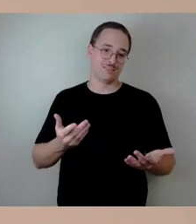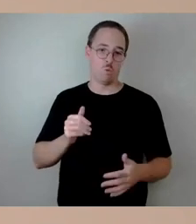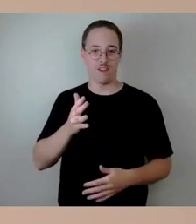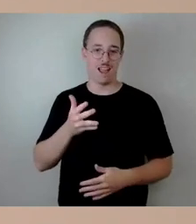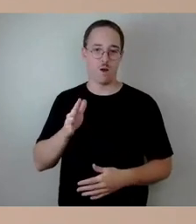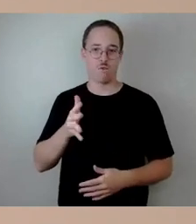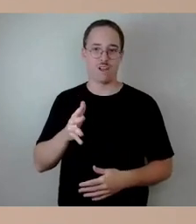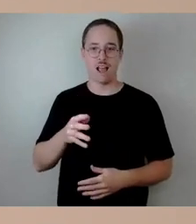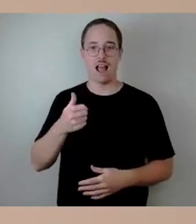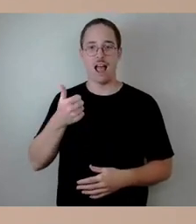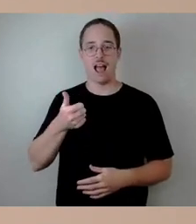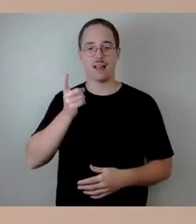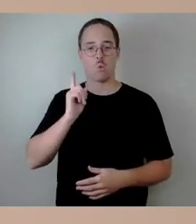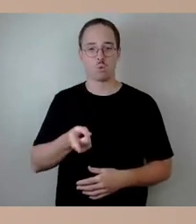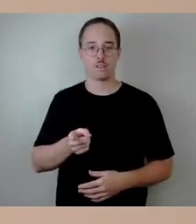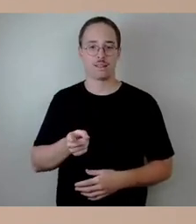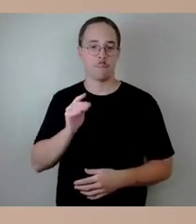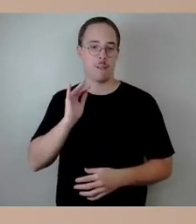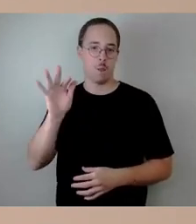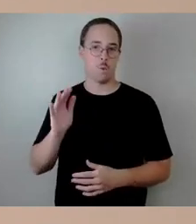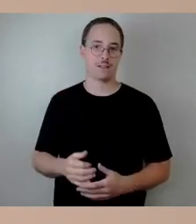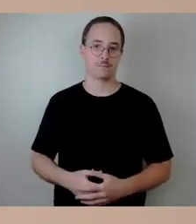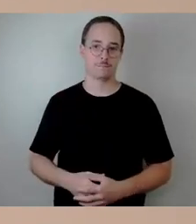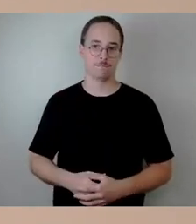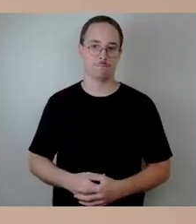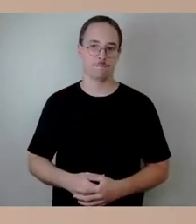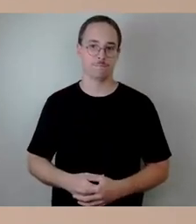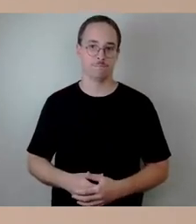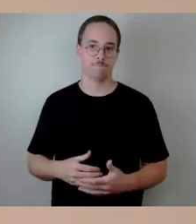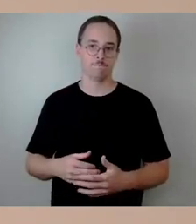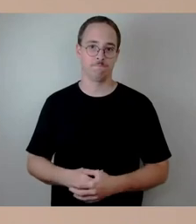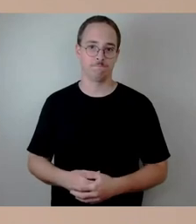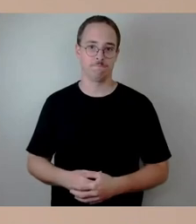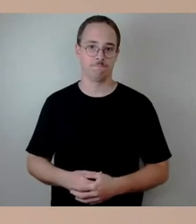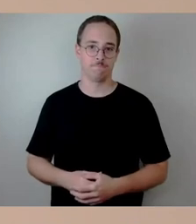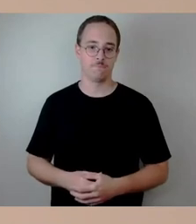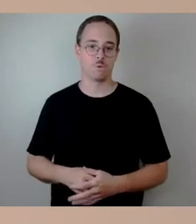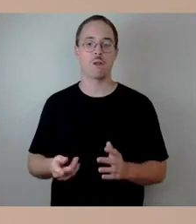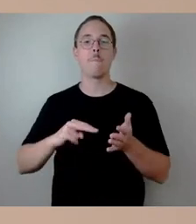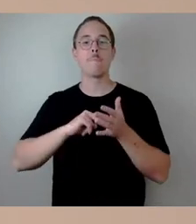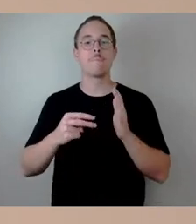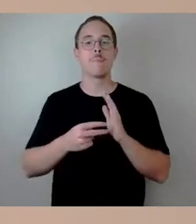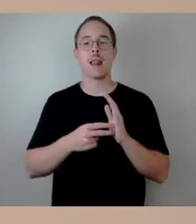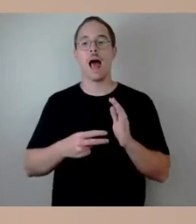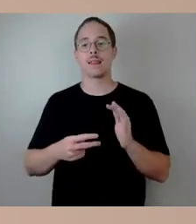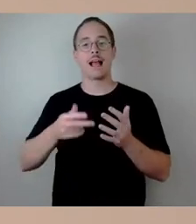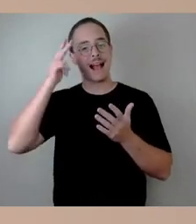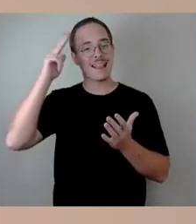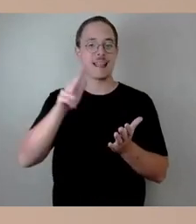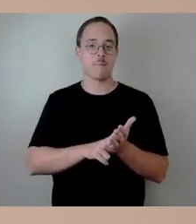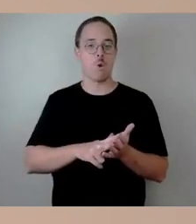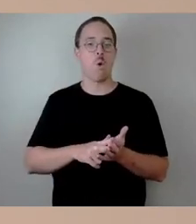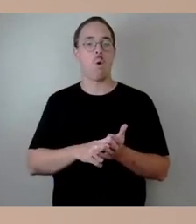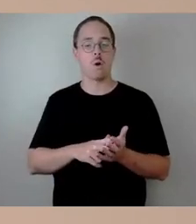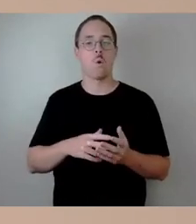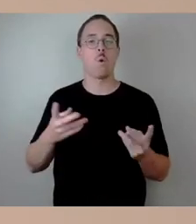erfordert grundsätzlich erstmal kein Plangenehmigungs oder Planfeststellungsverfahren, was ja bekanntlich mehrere Jahre allein in